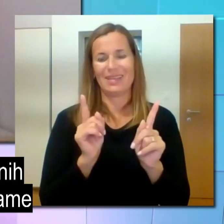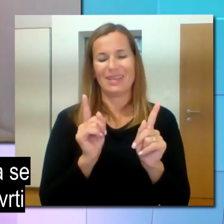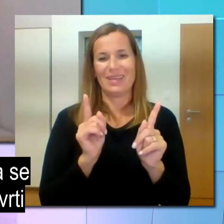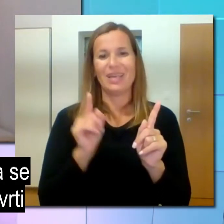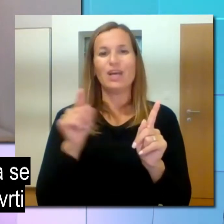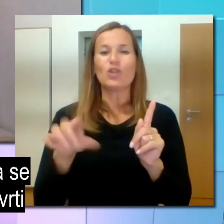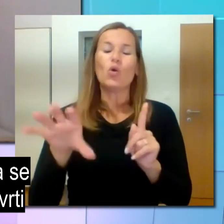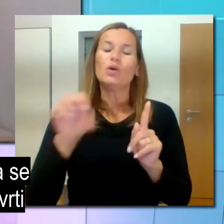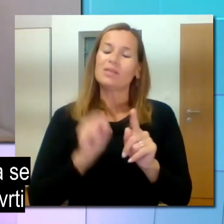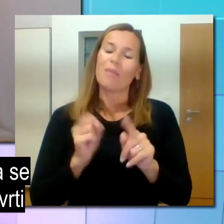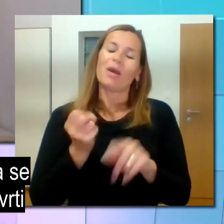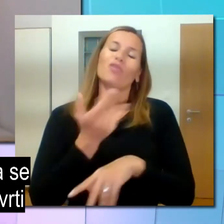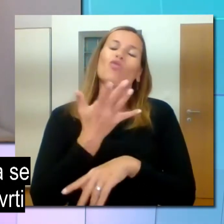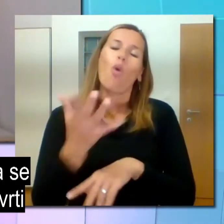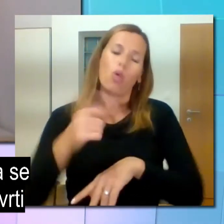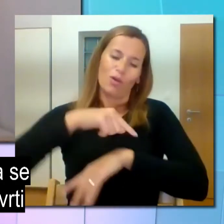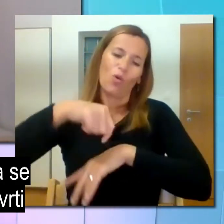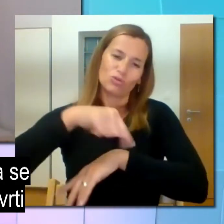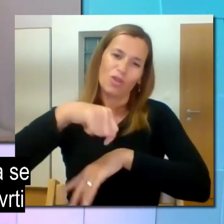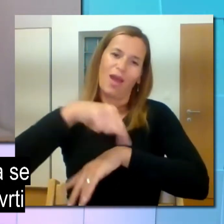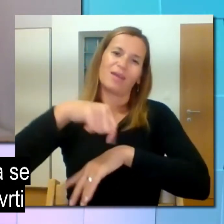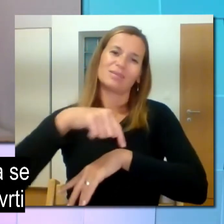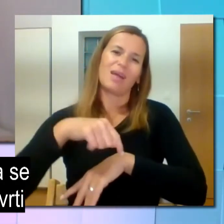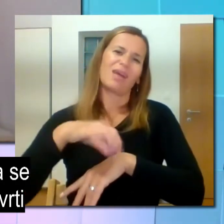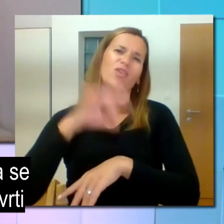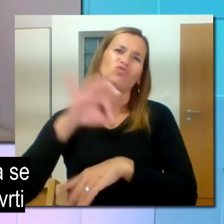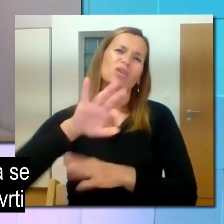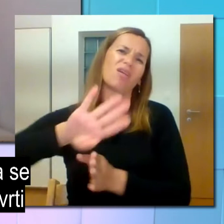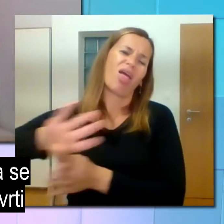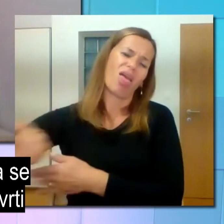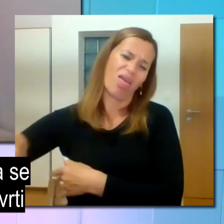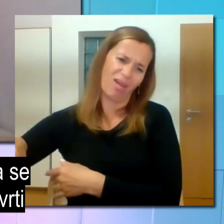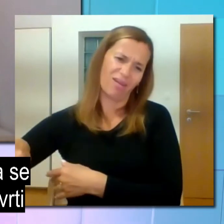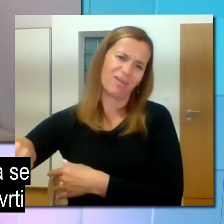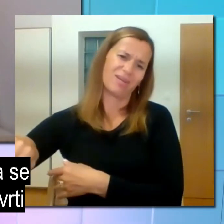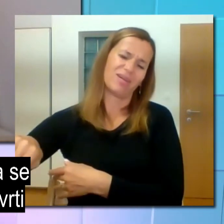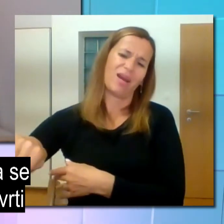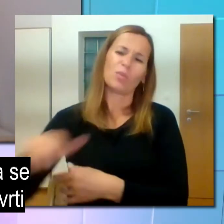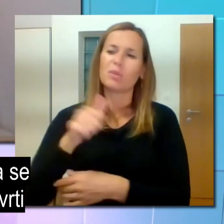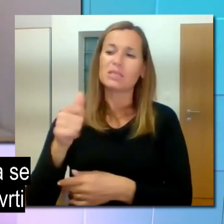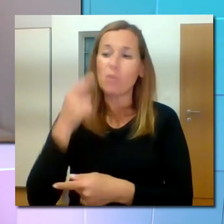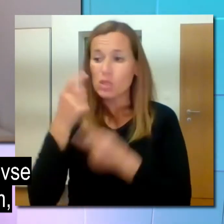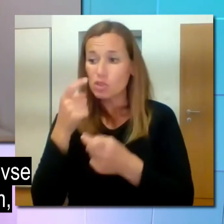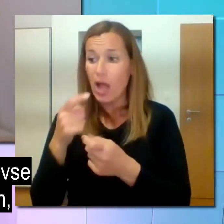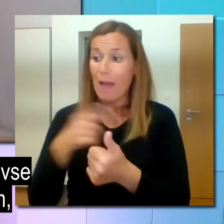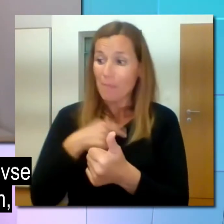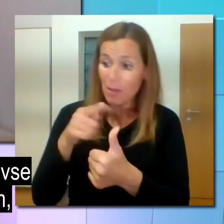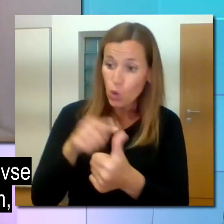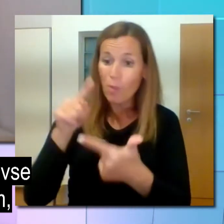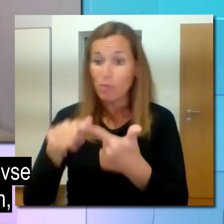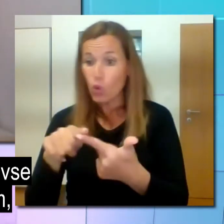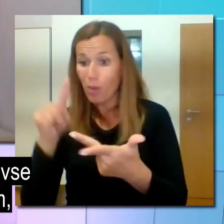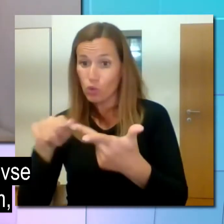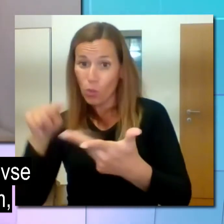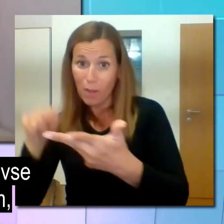vzame tako zelo veliko časa včasih, da se ti potem lahko življenje vrti samo še o tem, a